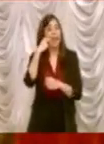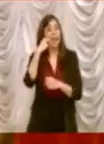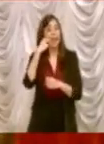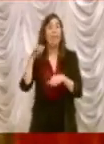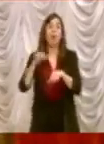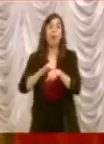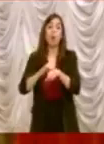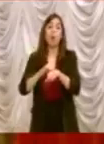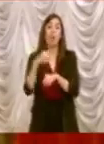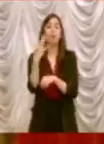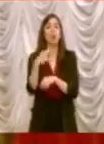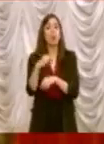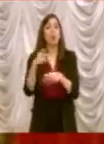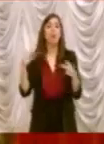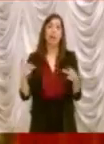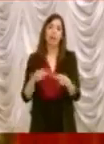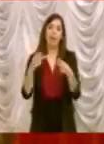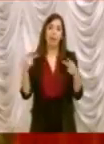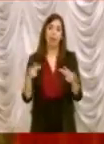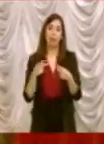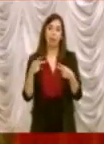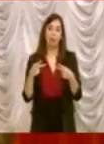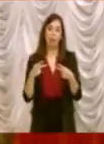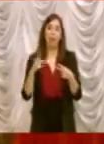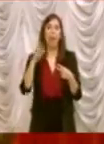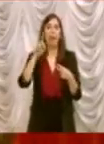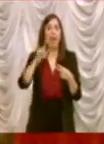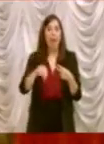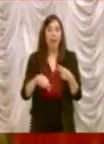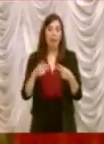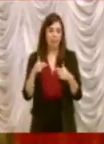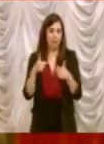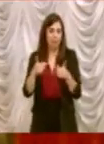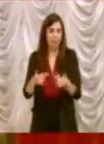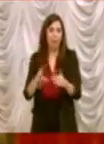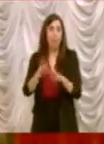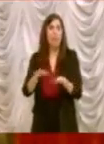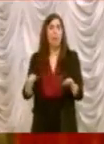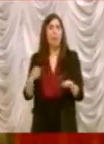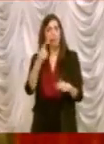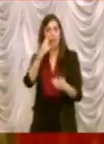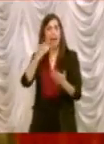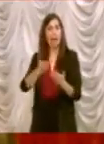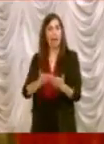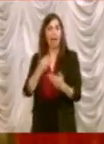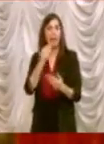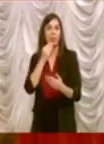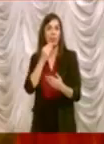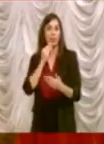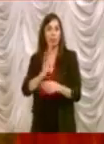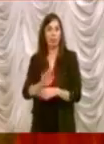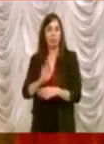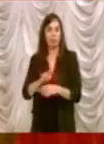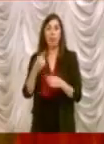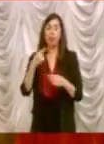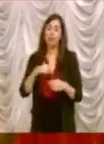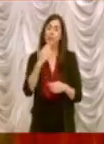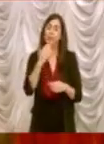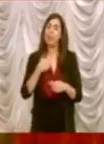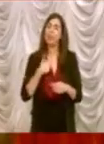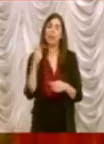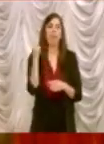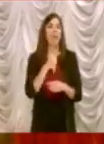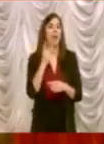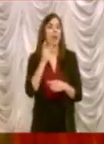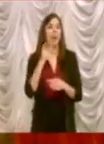insieme alla normale alimentazione anche per i bambini. Quindi io considero questo un intervento di